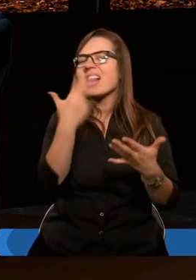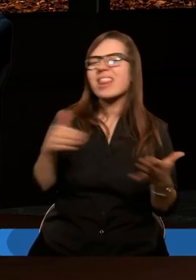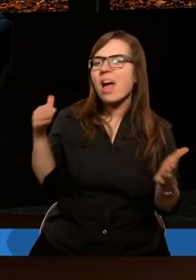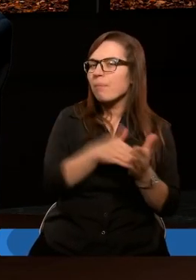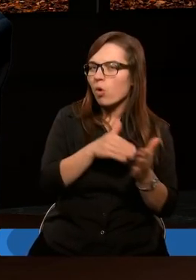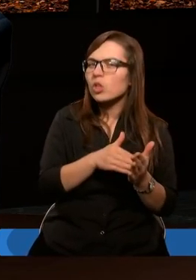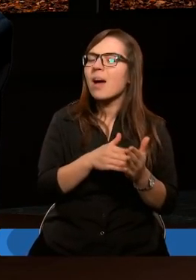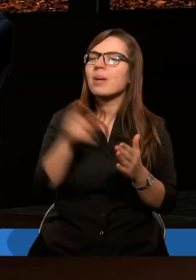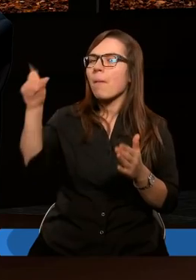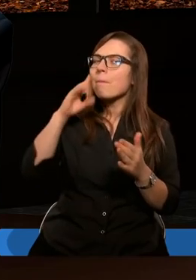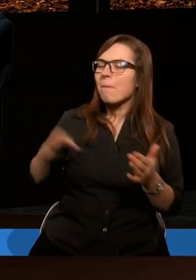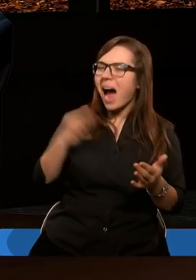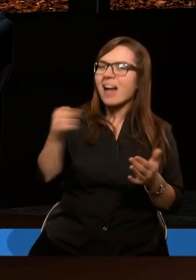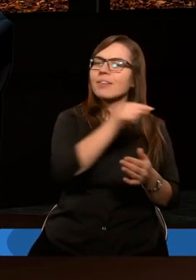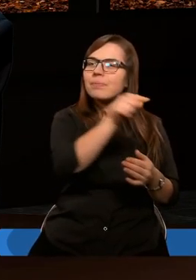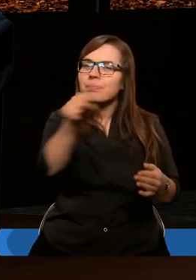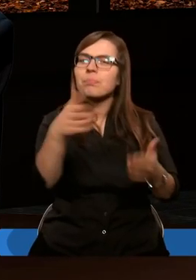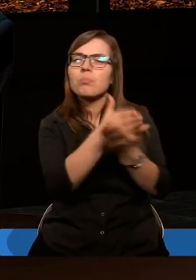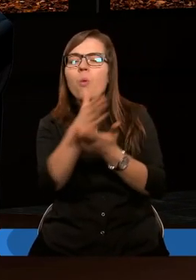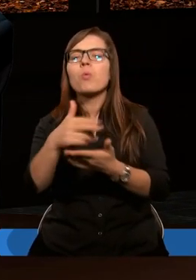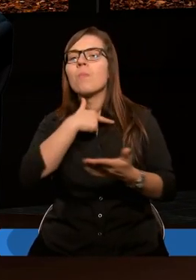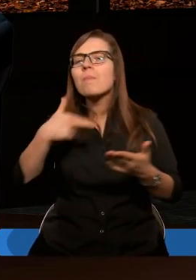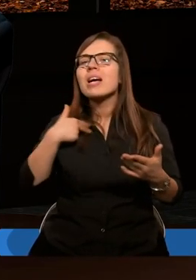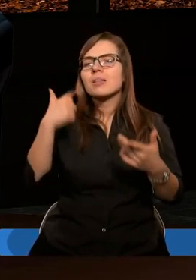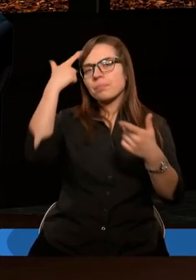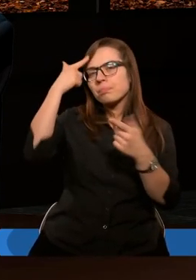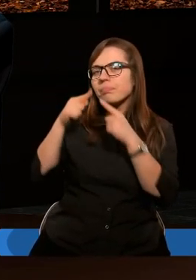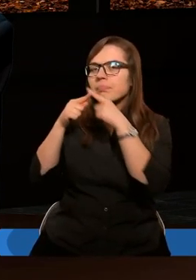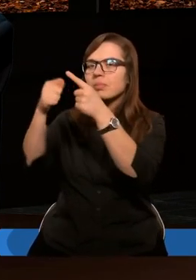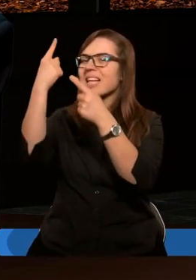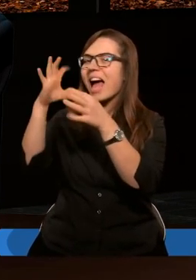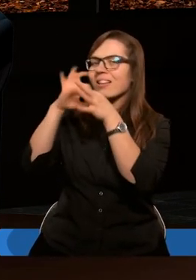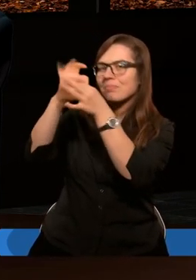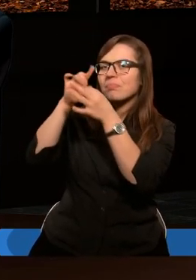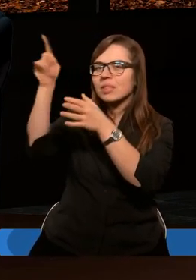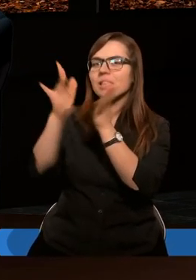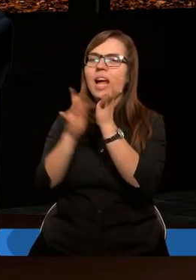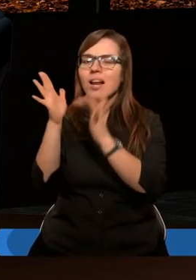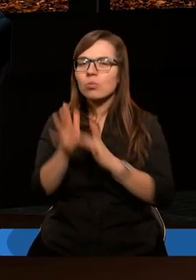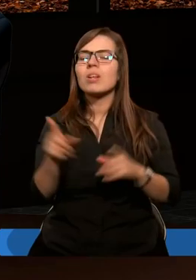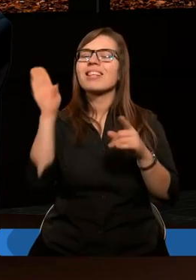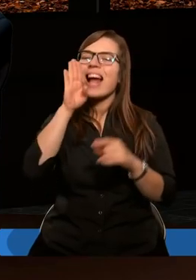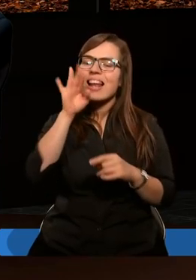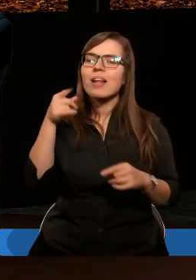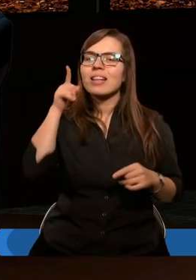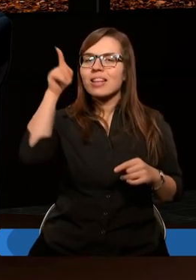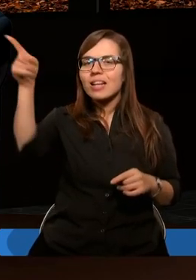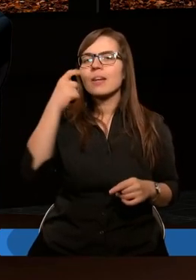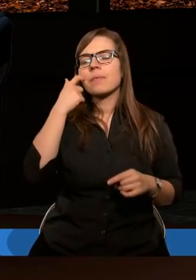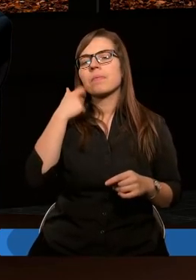niepotrzebnie. Panie, pomóż nam, byśmy się trzymali tylko Twoich wskazówek. Byśmy tak jak Ty